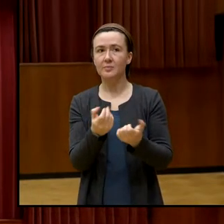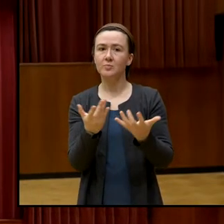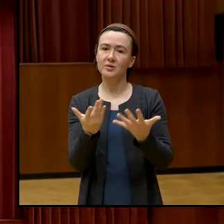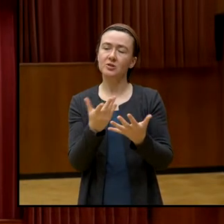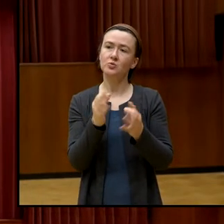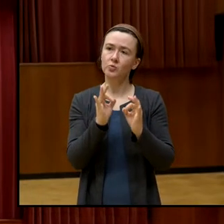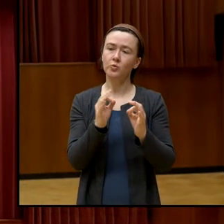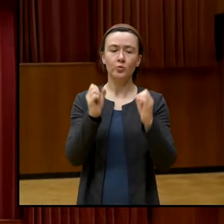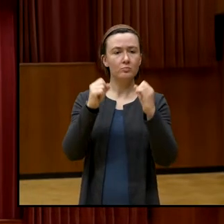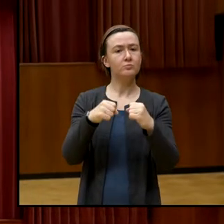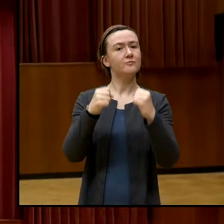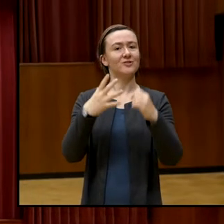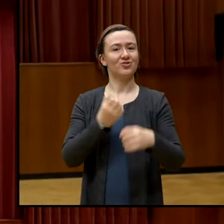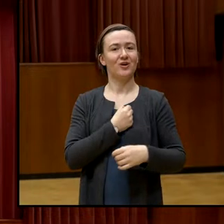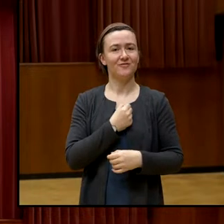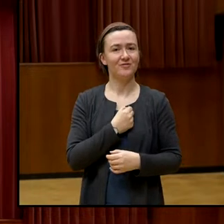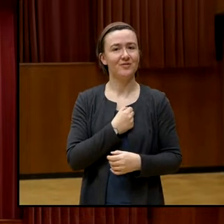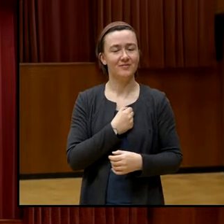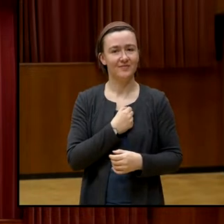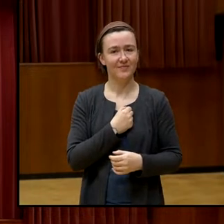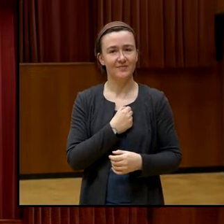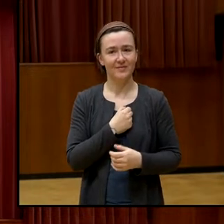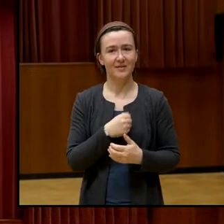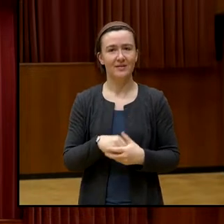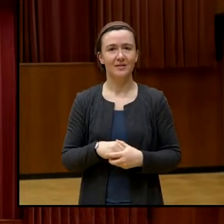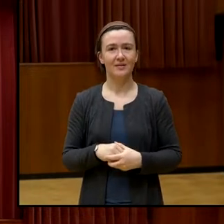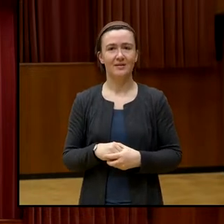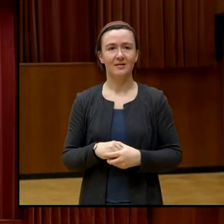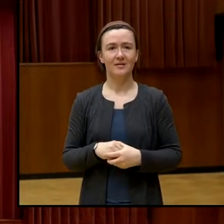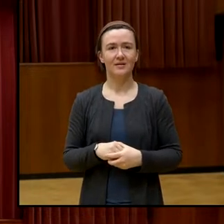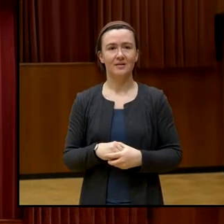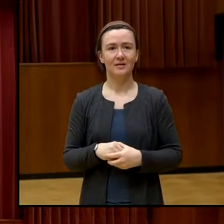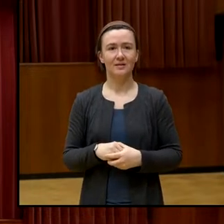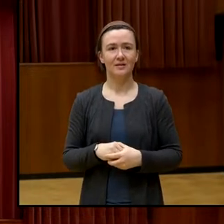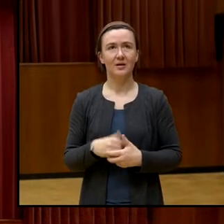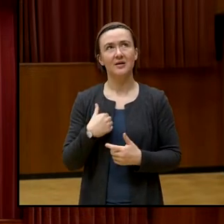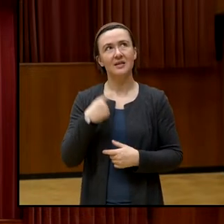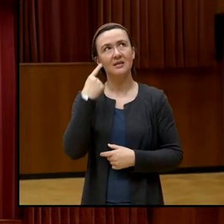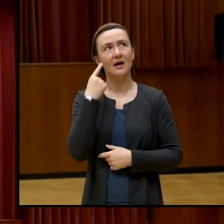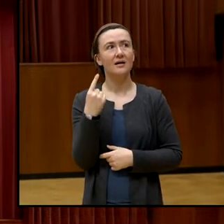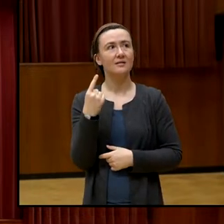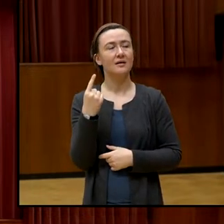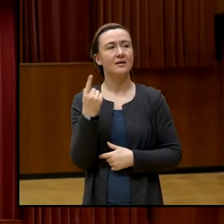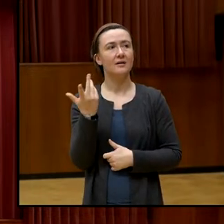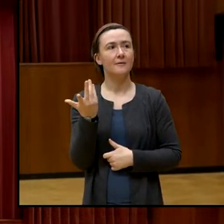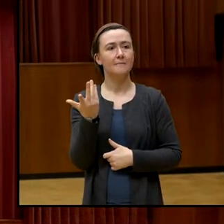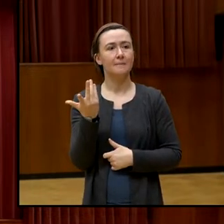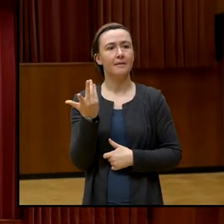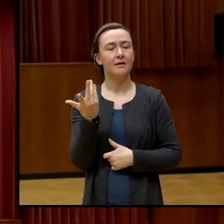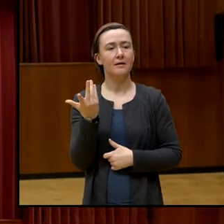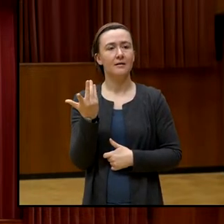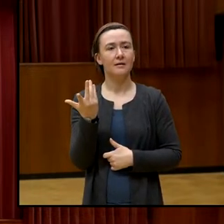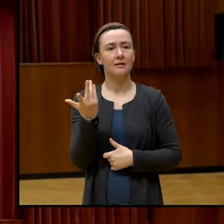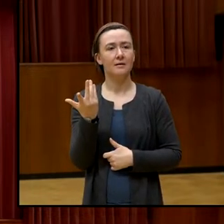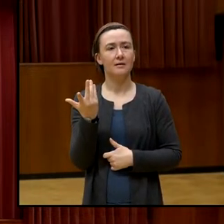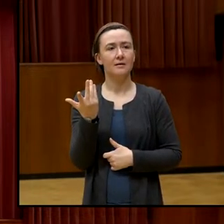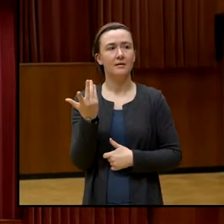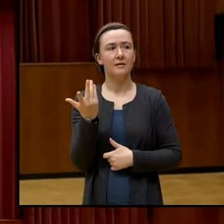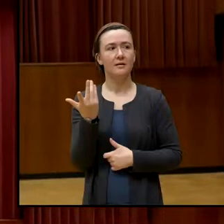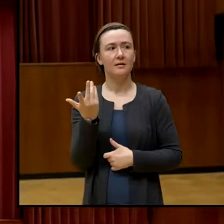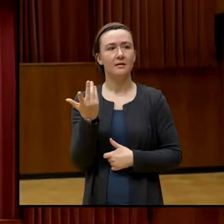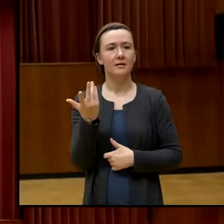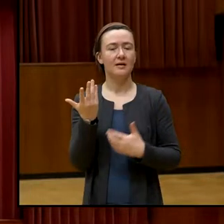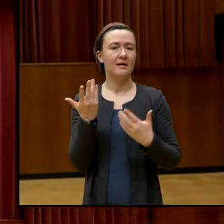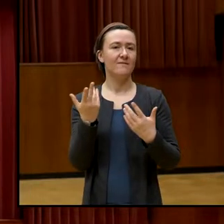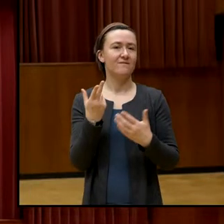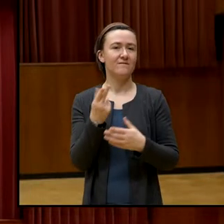Konsens gefunden ist. Und ich habe mir jetzt gedacht, warum kann man nicht